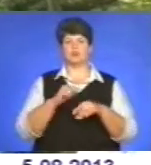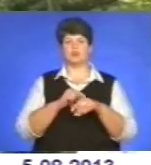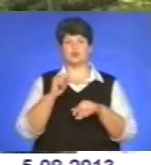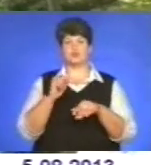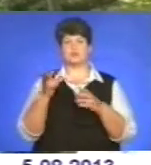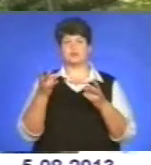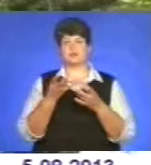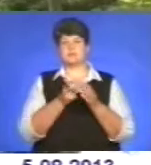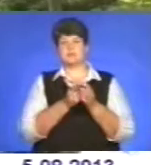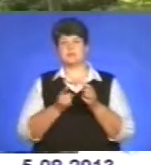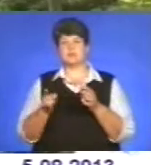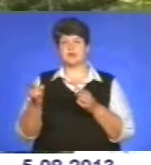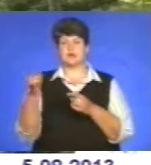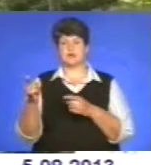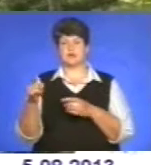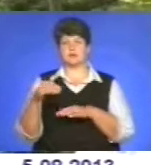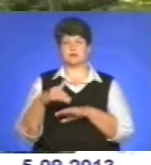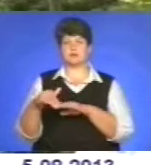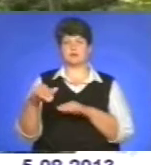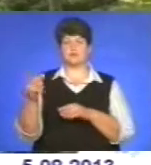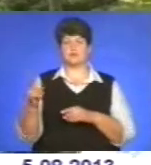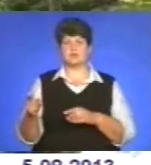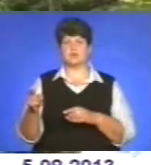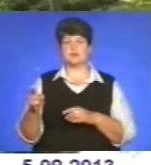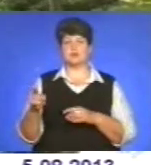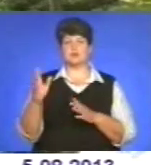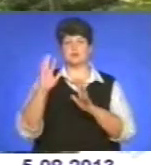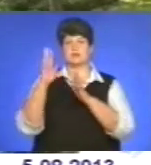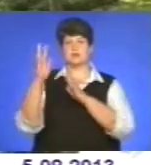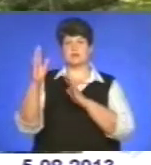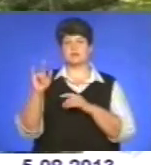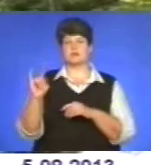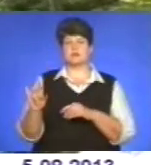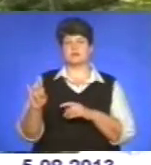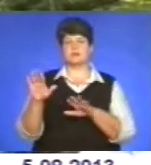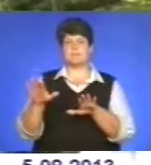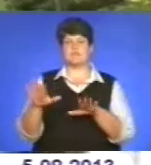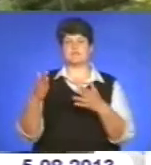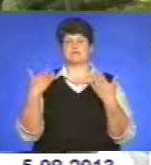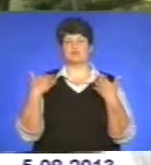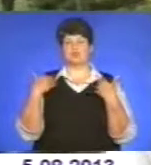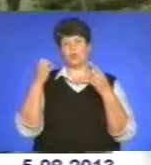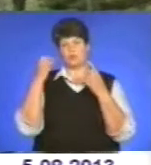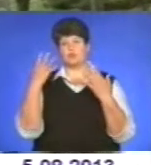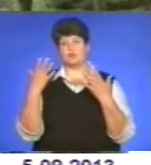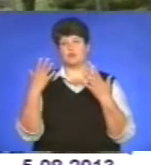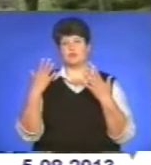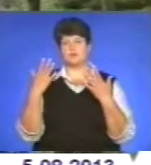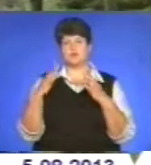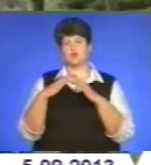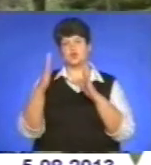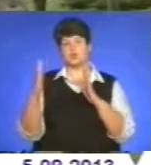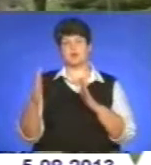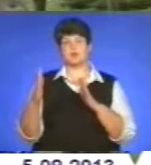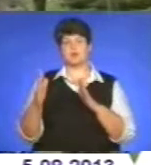вона з'їхала на збіччя. Дуже добре, коли це є посадочка, коли є місце відпочинку, окультурнене, з домиками.